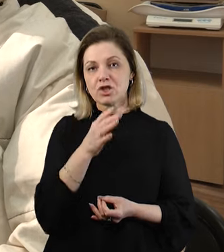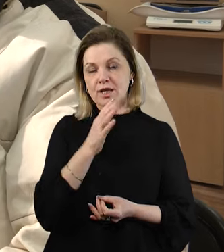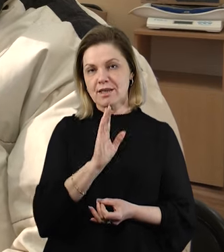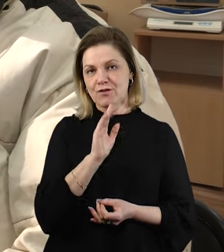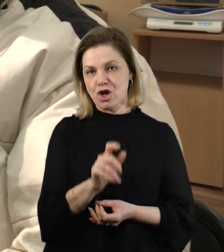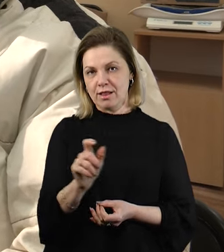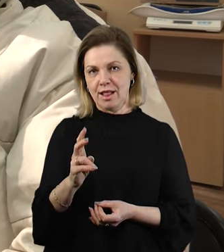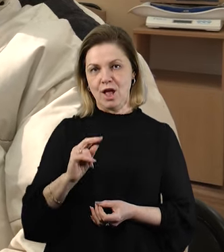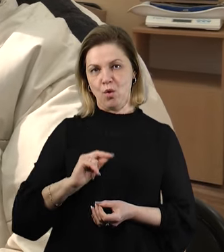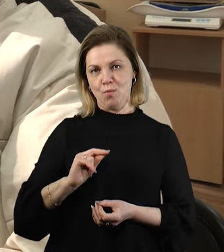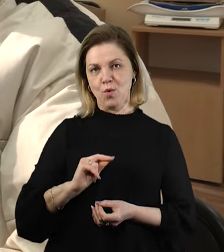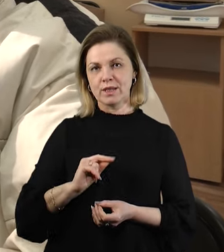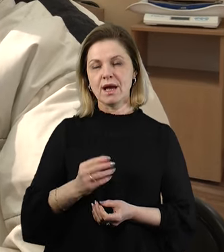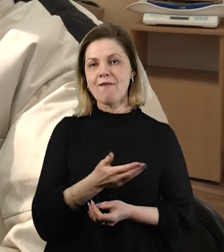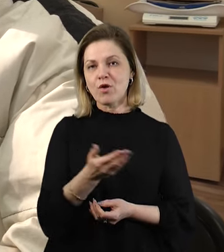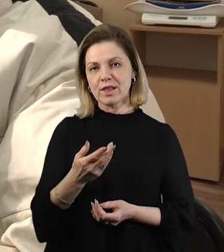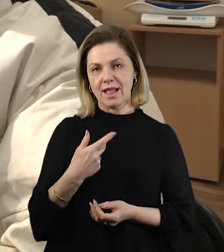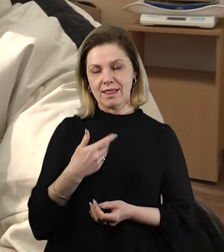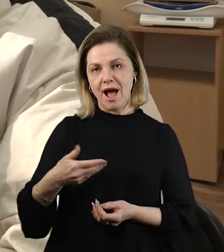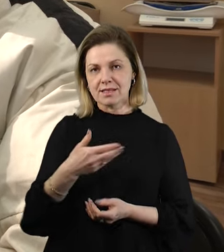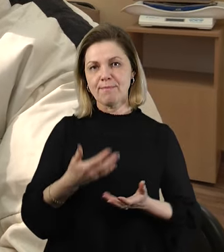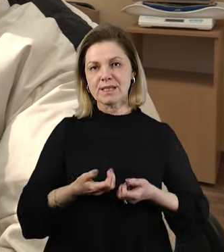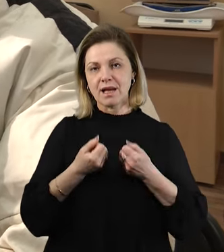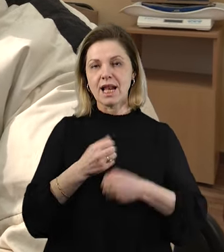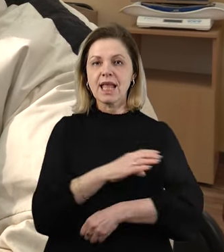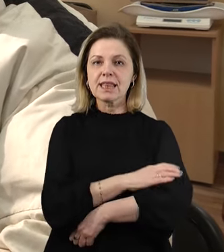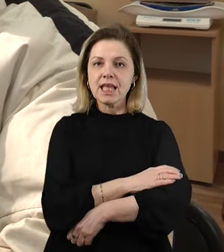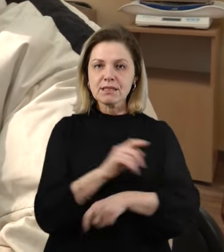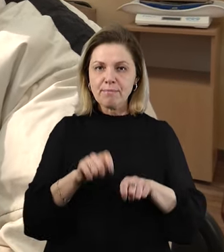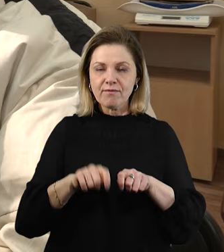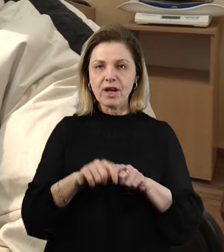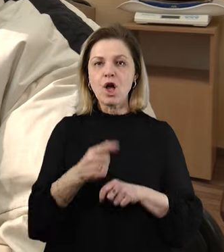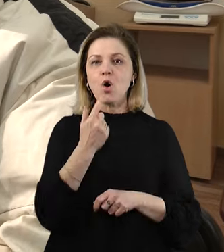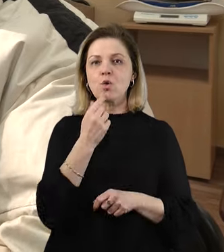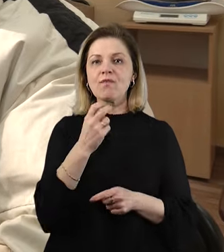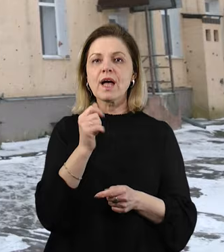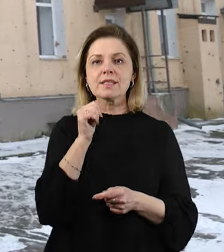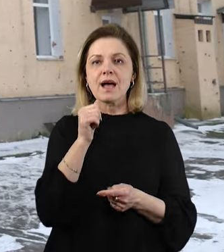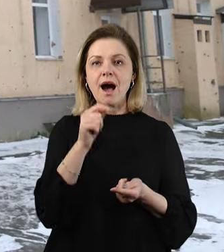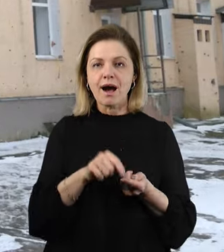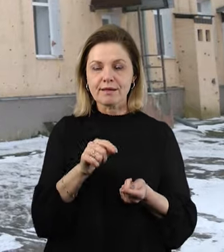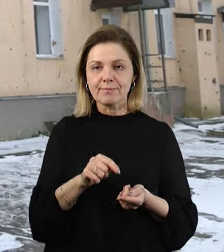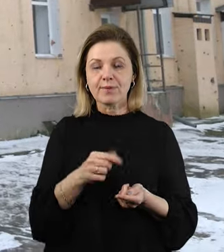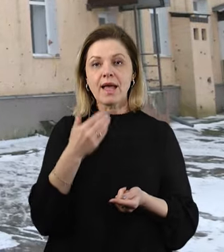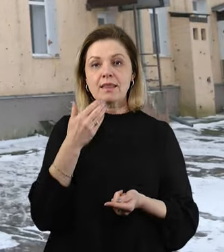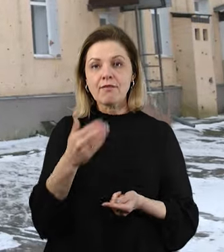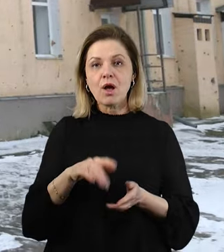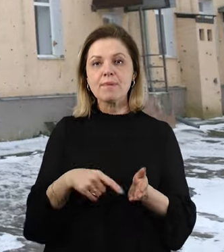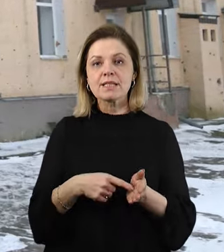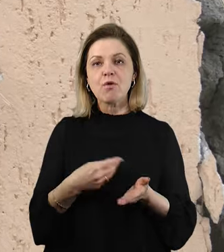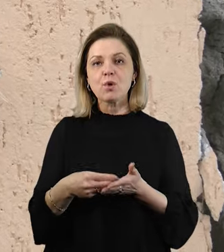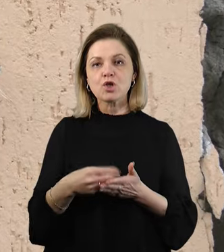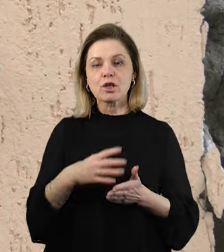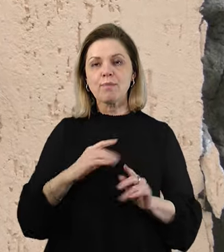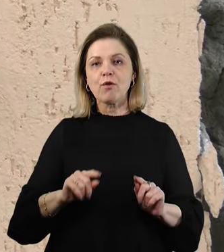роботі, весь час вони нас спасають. І тиск міряють, ось кров на сахар прийшла здати. Завдяки місцевому бюджету був